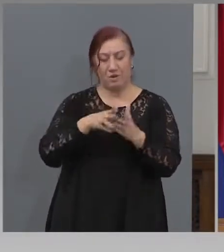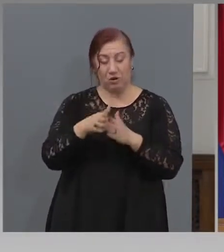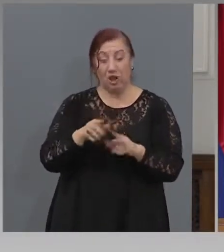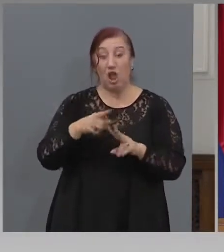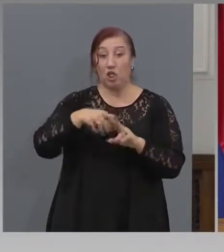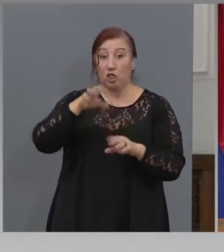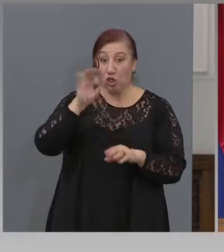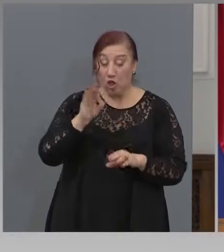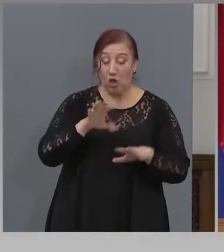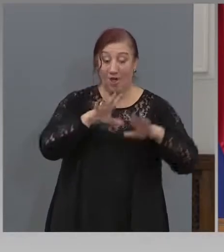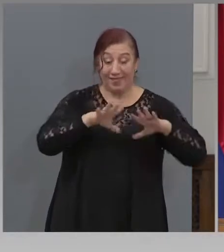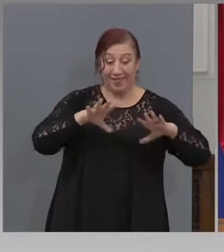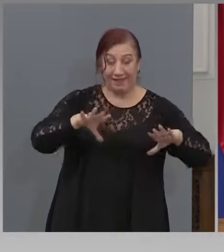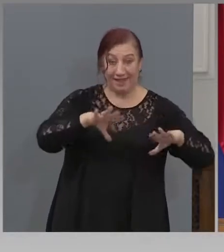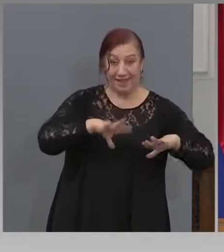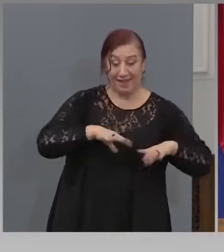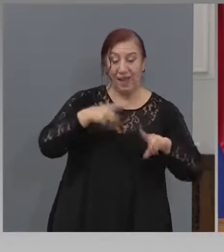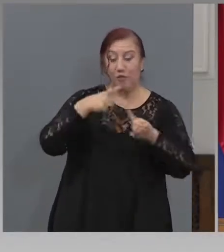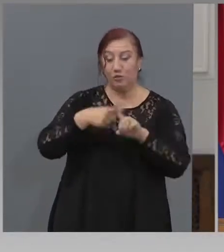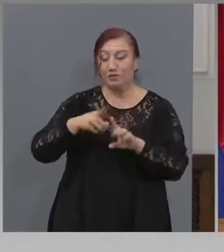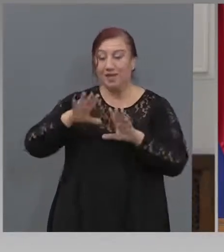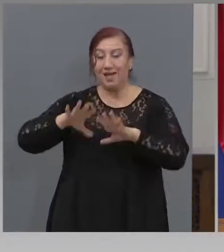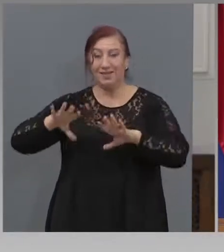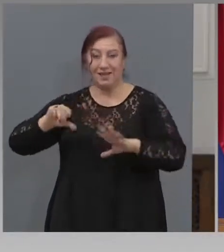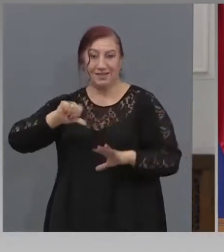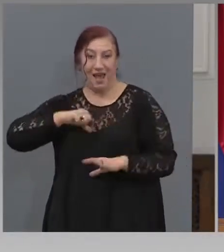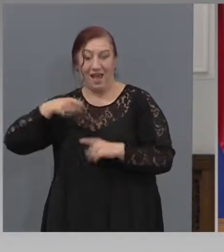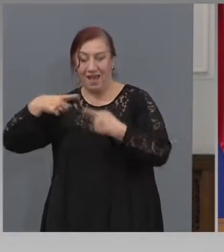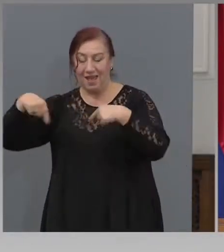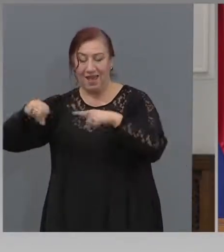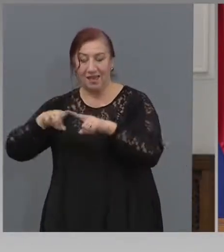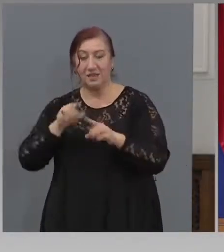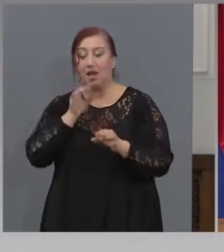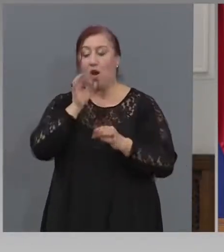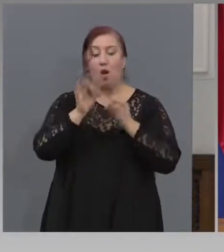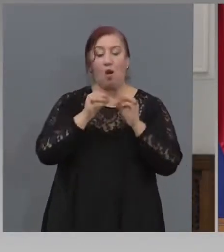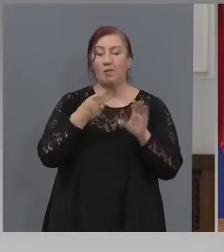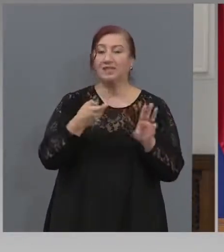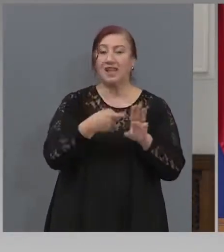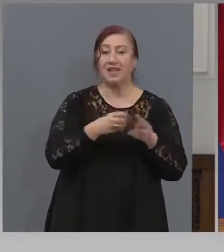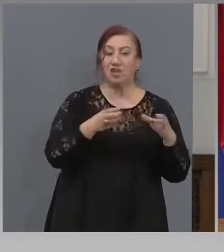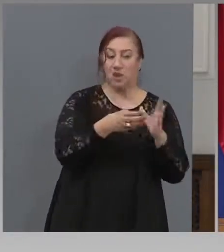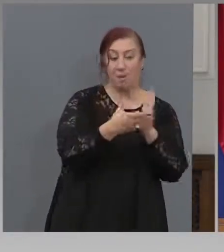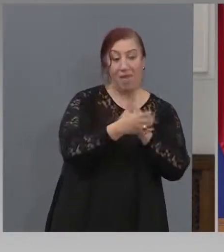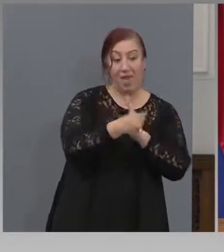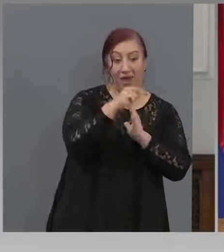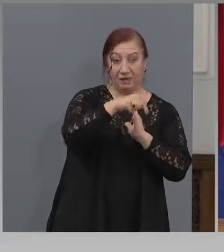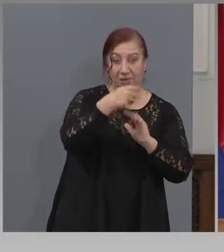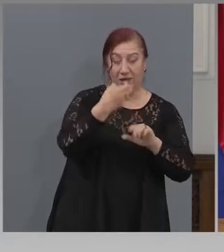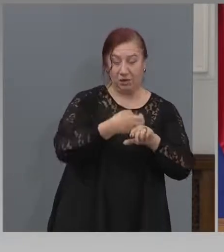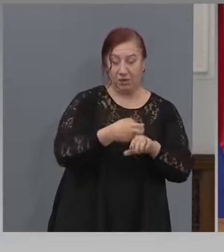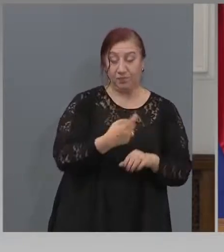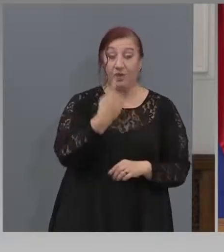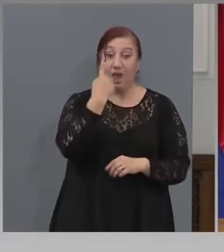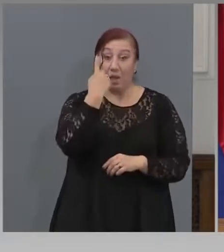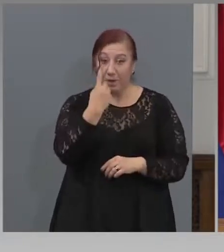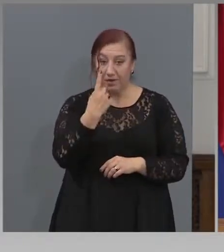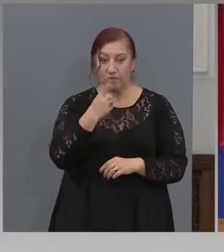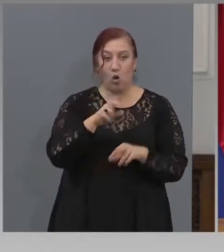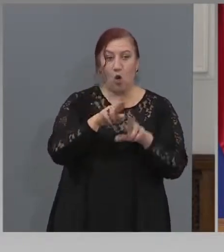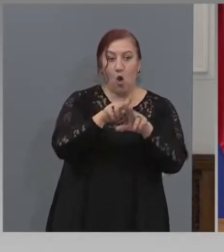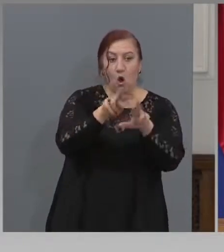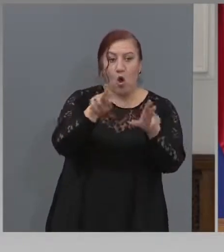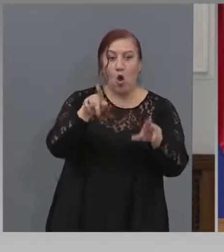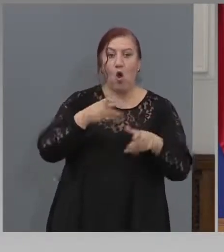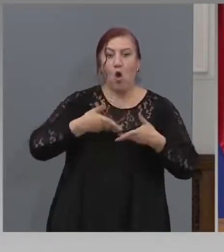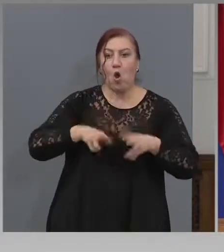и яслите обяснението беше на щаба, на експертите, че създвижен... Първо, самите родители веднага във